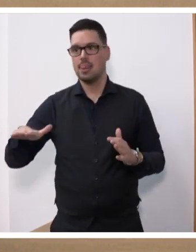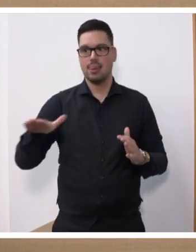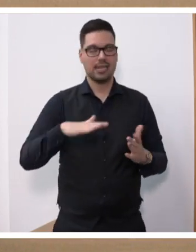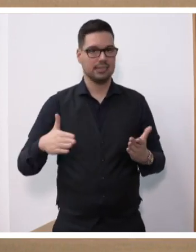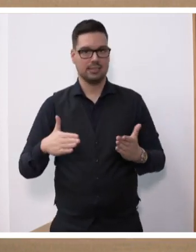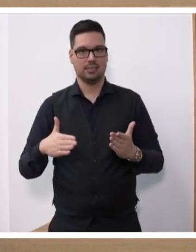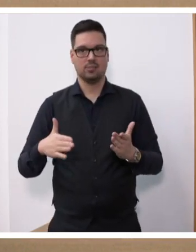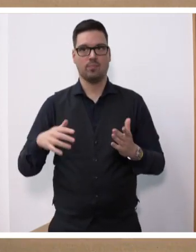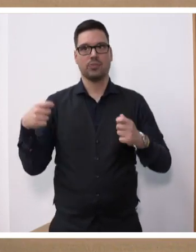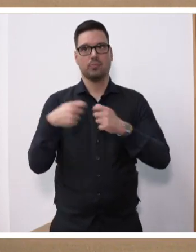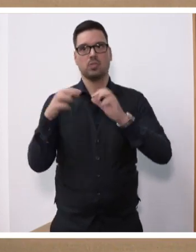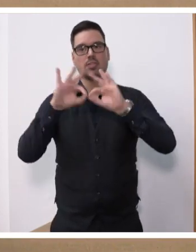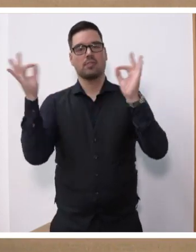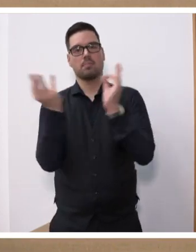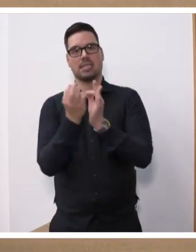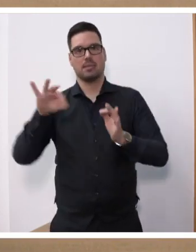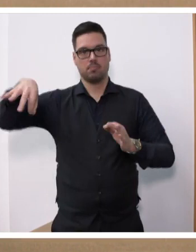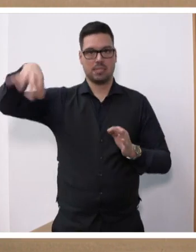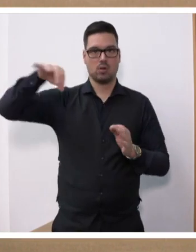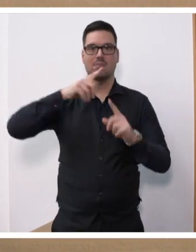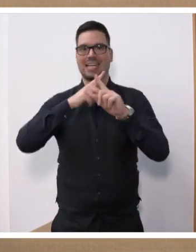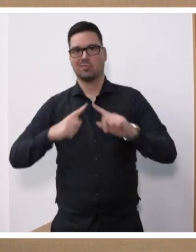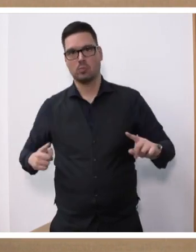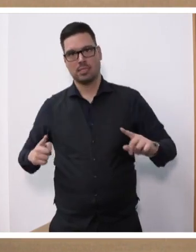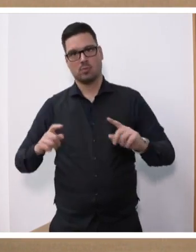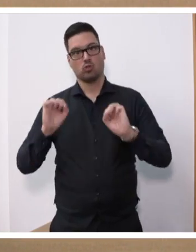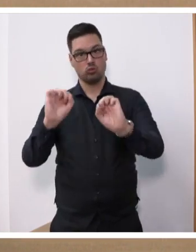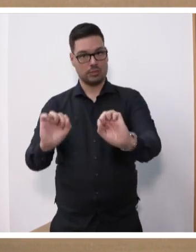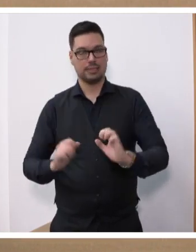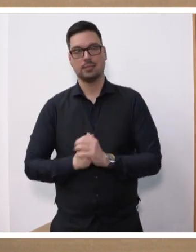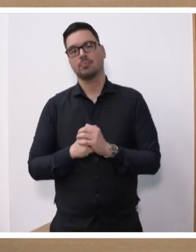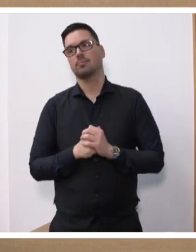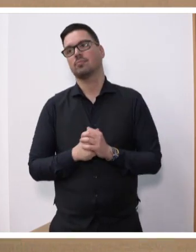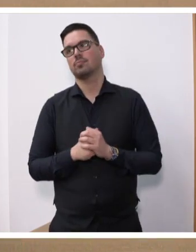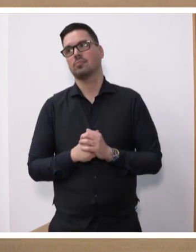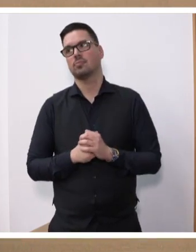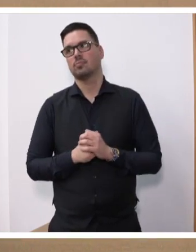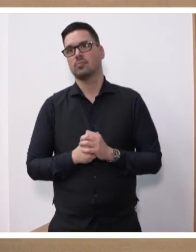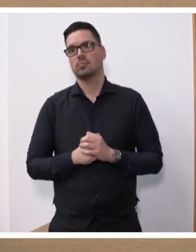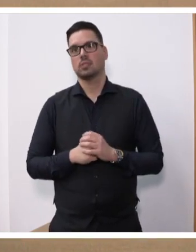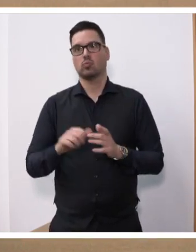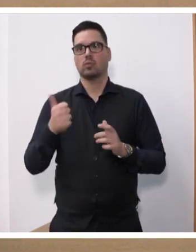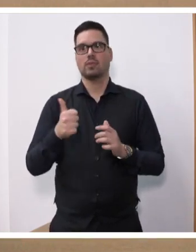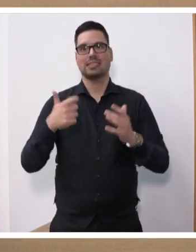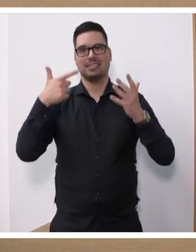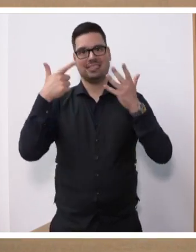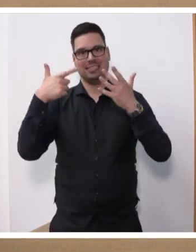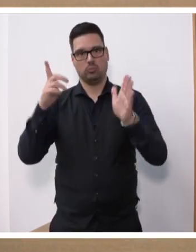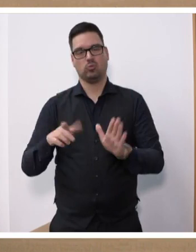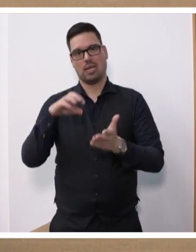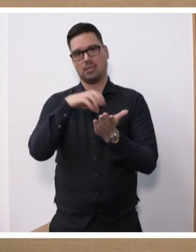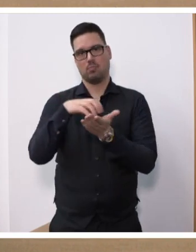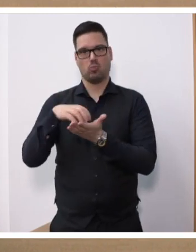Bundesfamilienministerium im Hinblick auf die Extremismusprävention verkündet, dass von den ungefähr 700 Projekten,